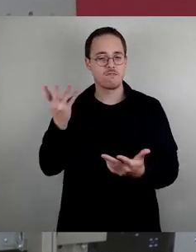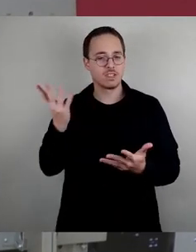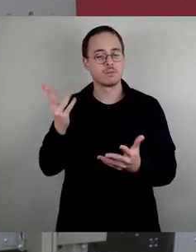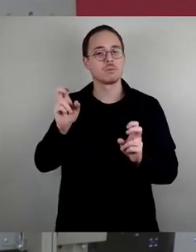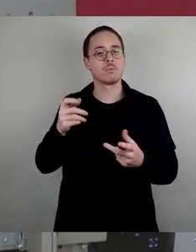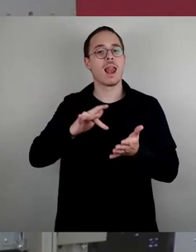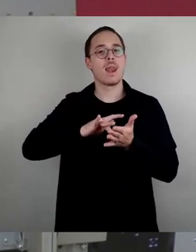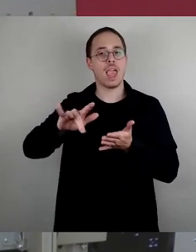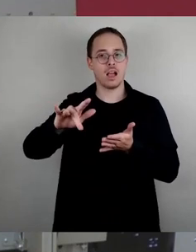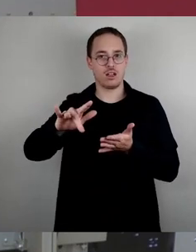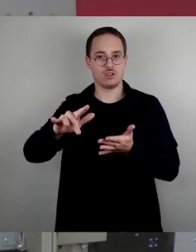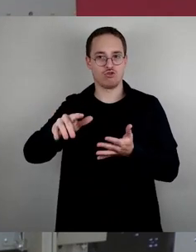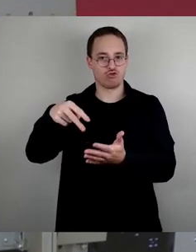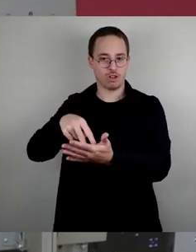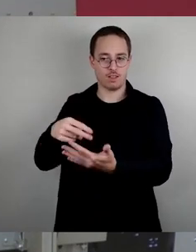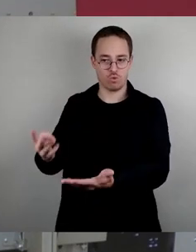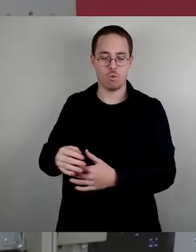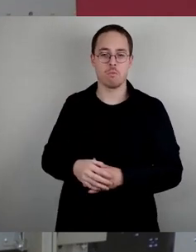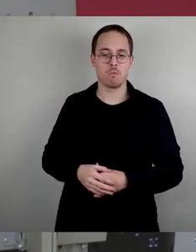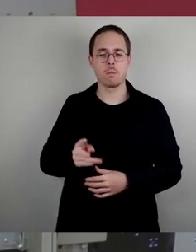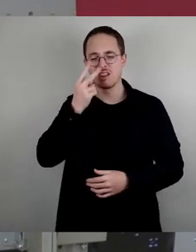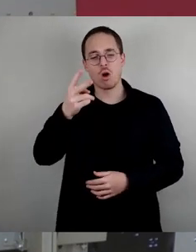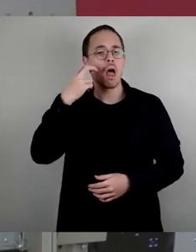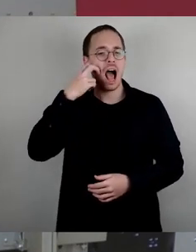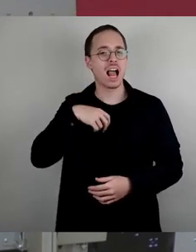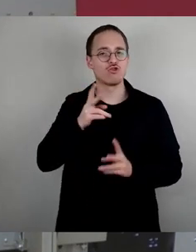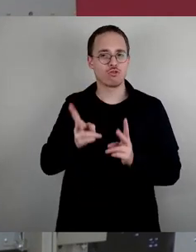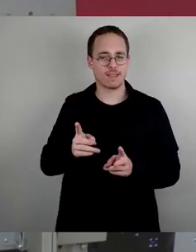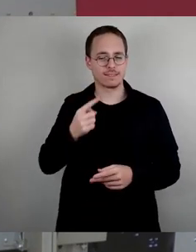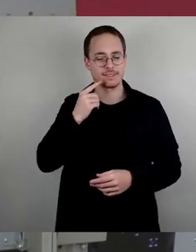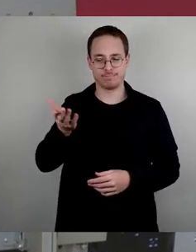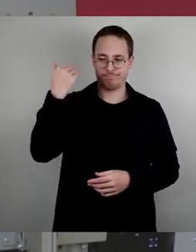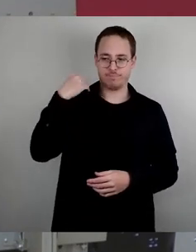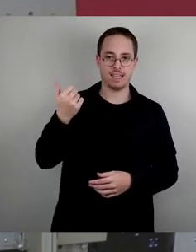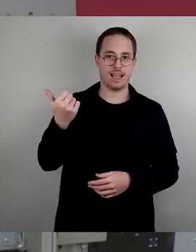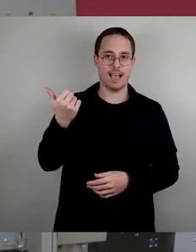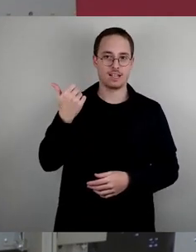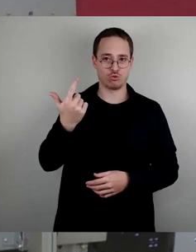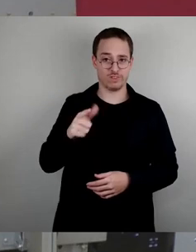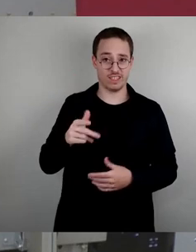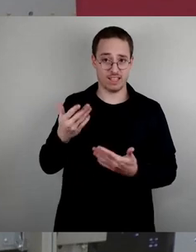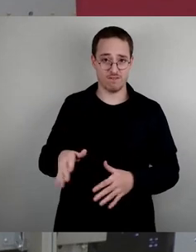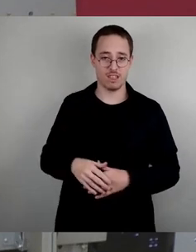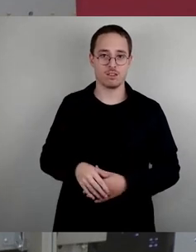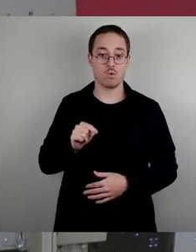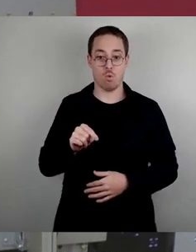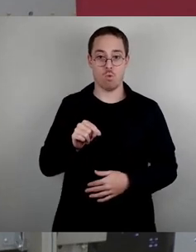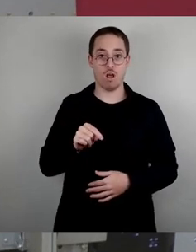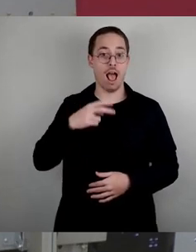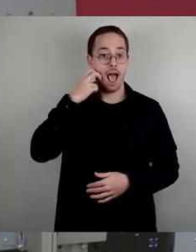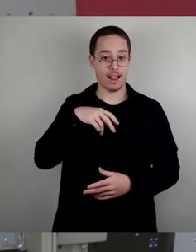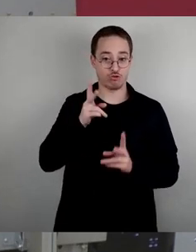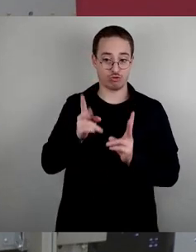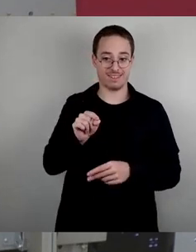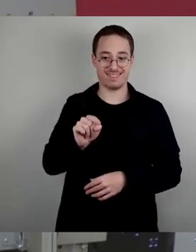Altstadt liefert uns die Stadt selber, ich gebe zu, die Zahlen sind von 21, in der inneren Altstadt Leerstand von 7%. Das sind neu gebaute Wohnungen,